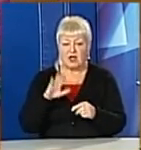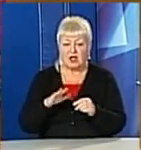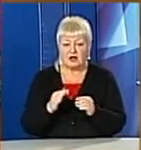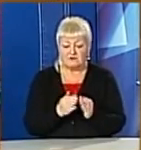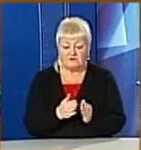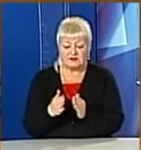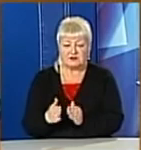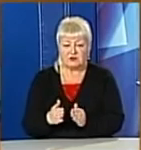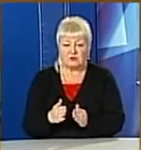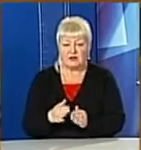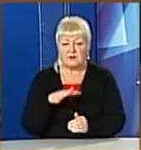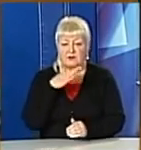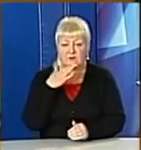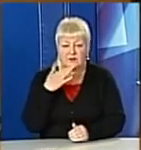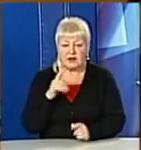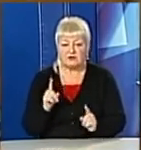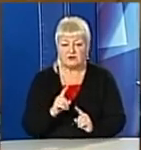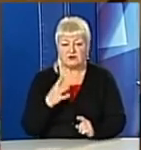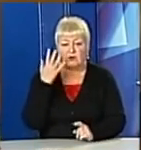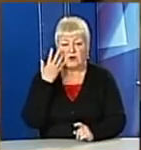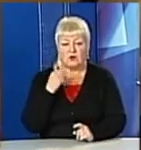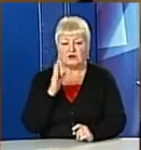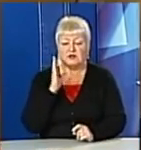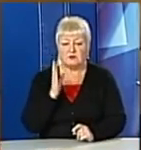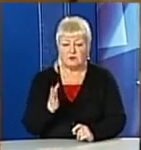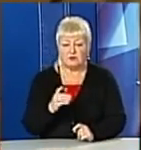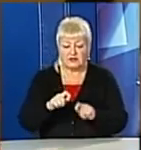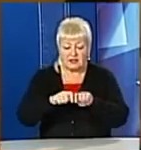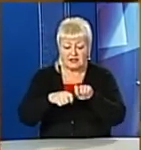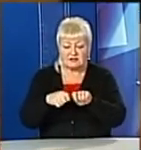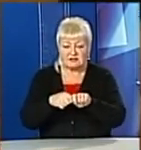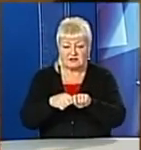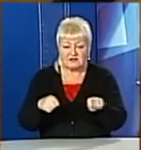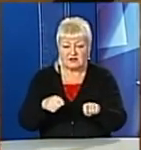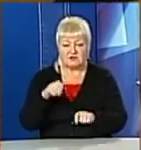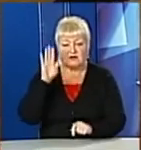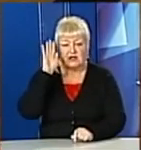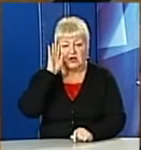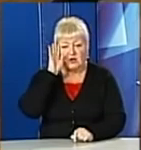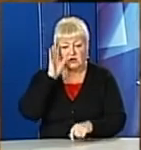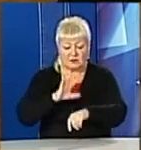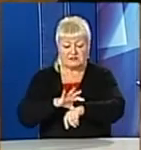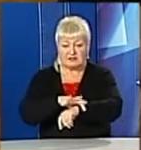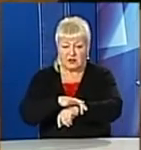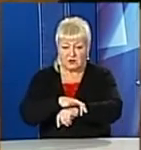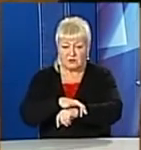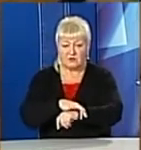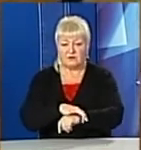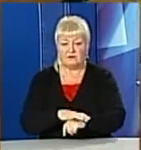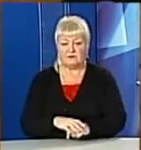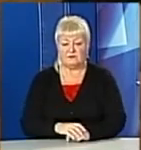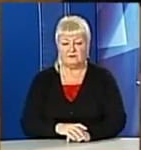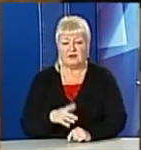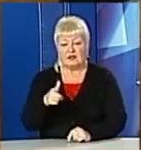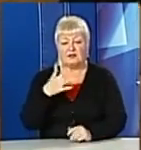багато, щоб коли будуть зав'язувати хлопці собі на руку, їм це